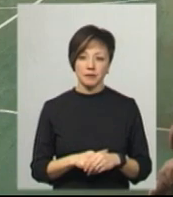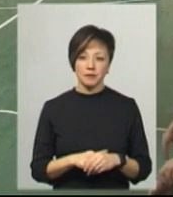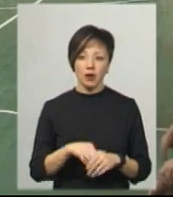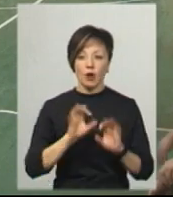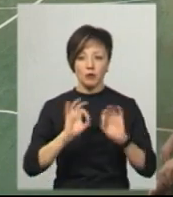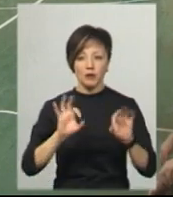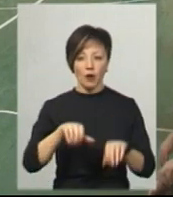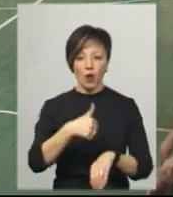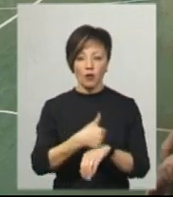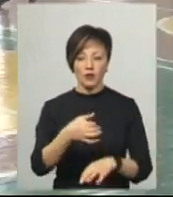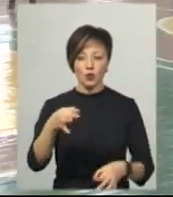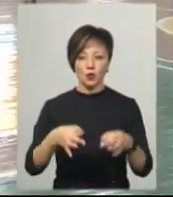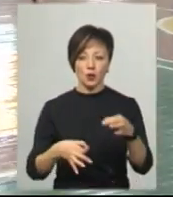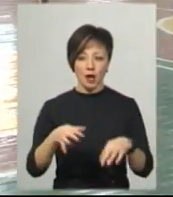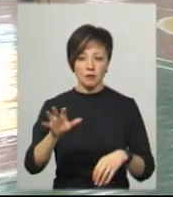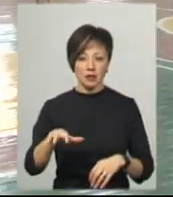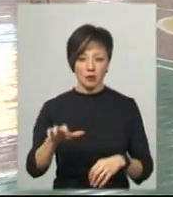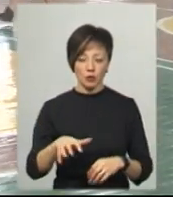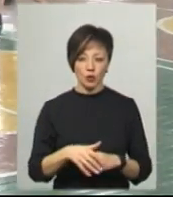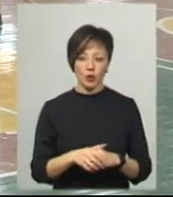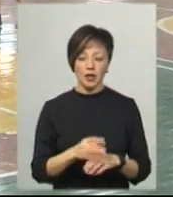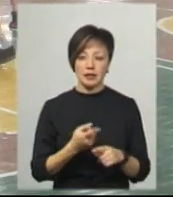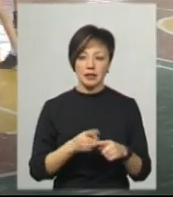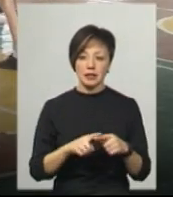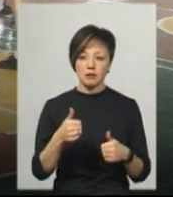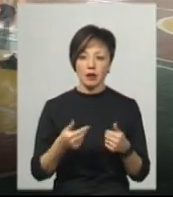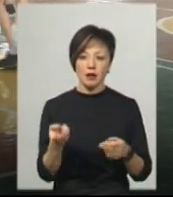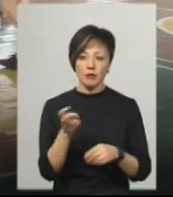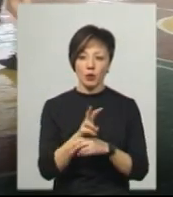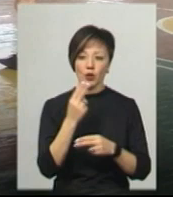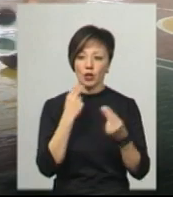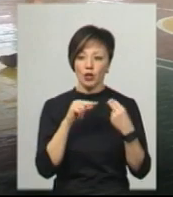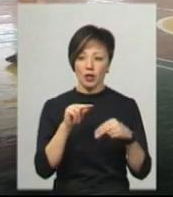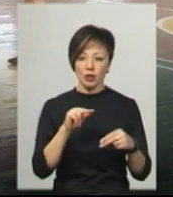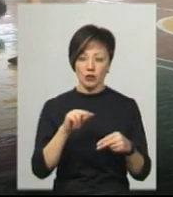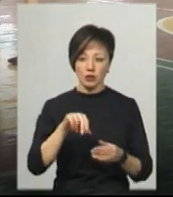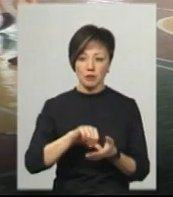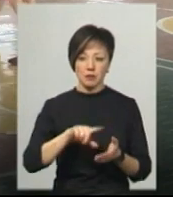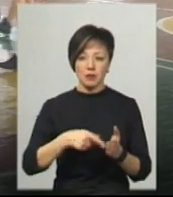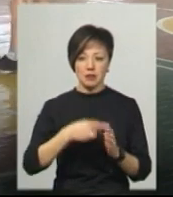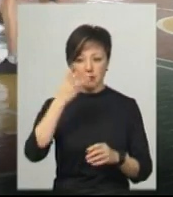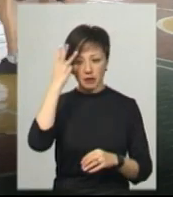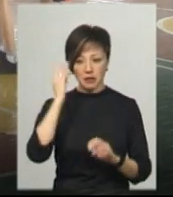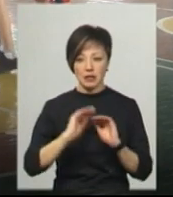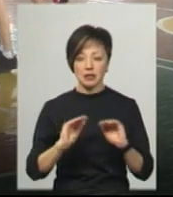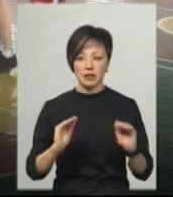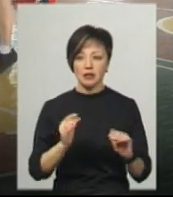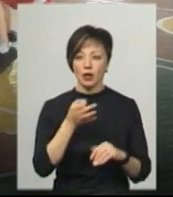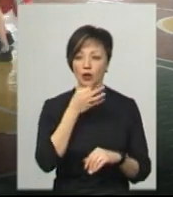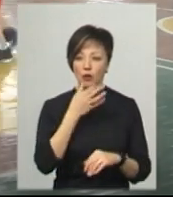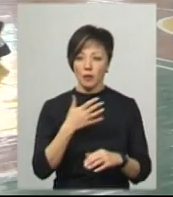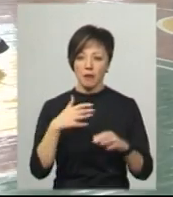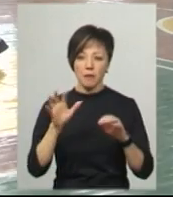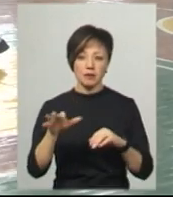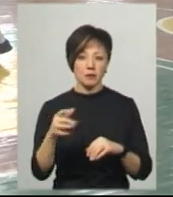з баскетболу Сергій Лозінський. На ці змагання приходять найкращі баскетболісти міста Хмельницька. Чому? Тому що діти люблять баскетбол.